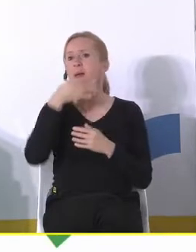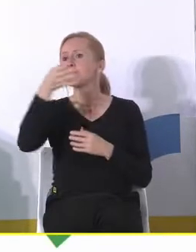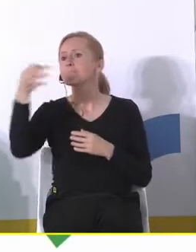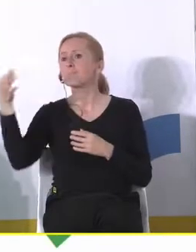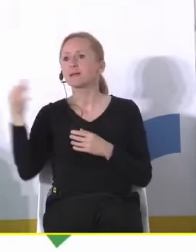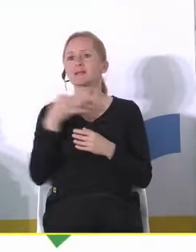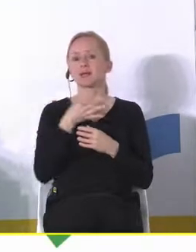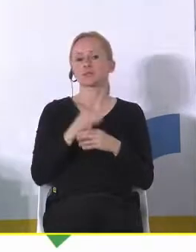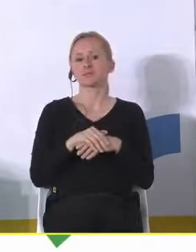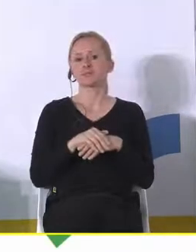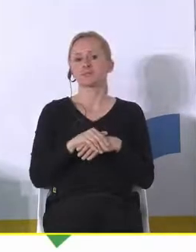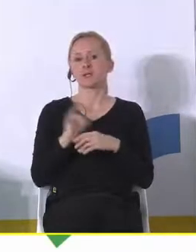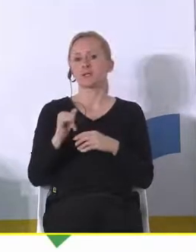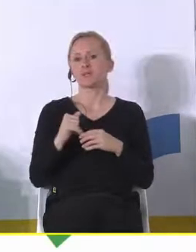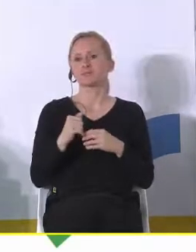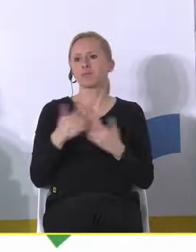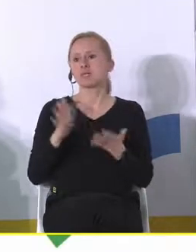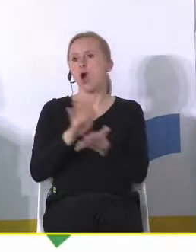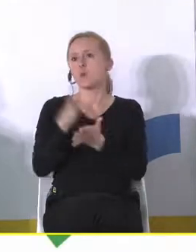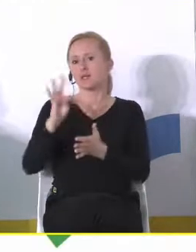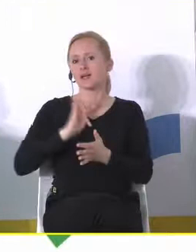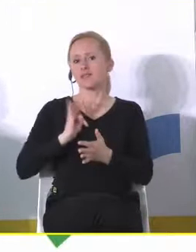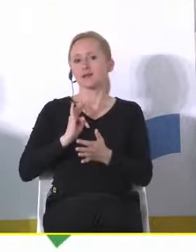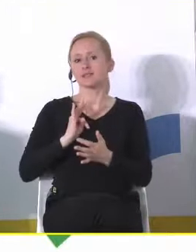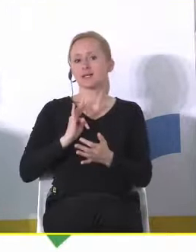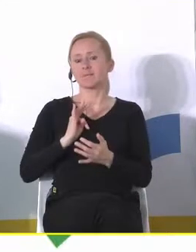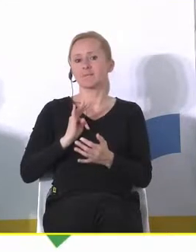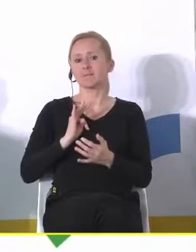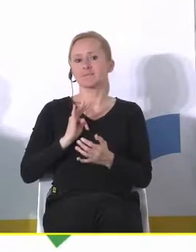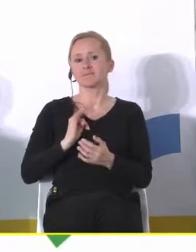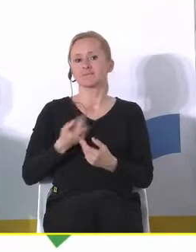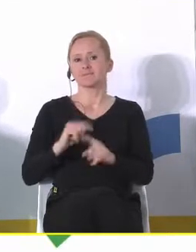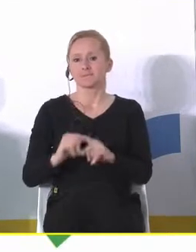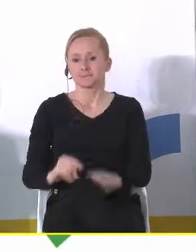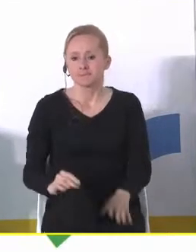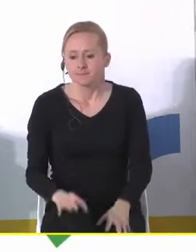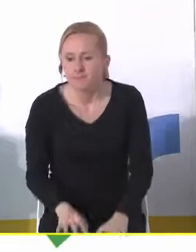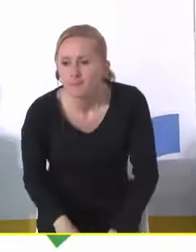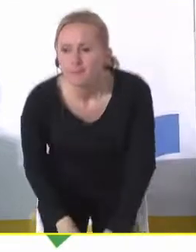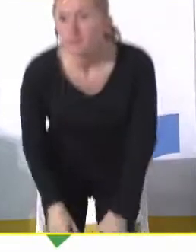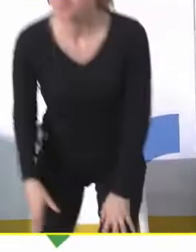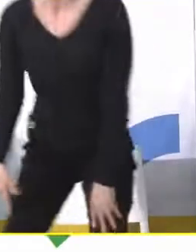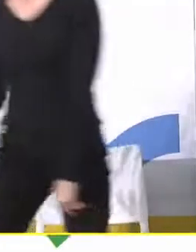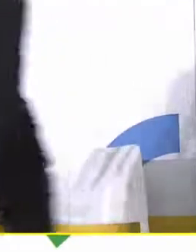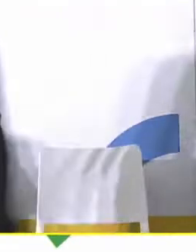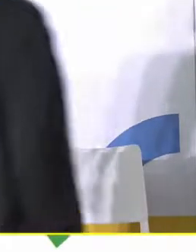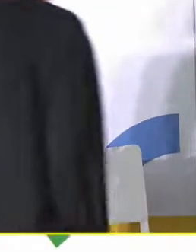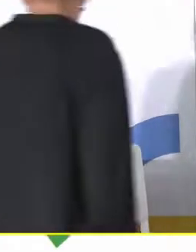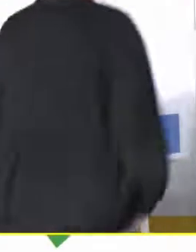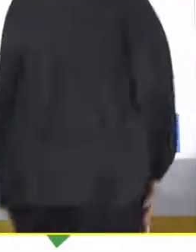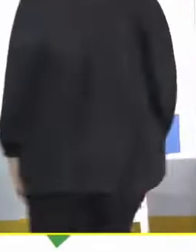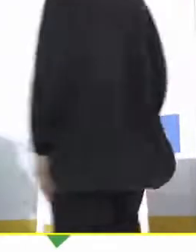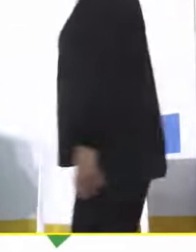zadać pytanie i jak najbardziej wyrazić też swoją opinię. I właśnie stopniowo przechodząc do tego, jak można z